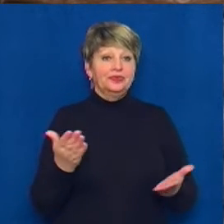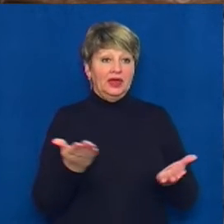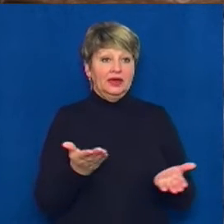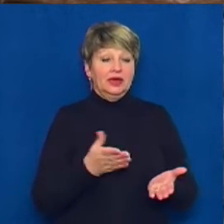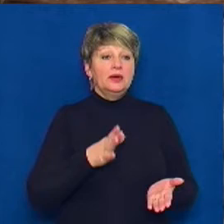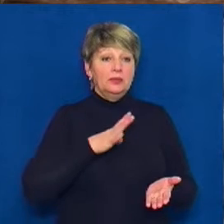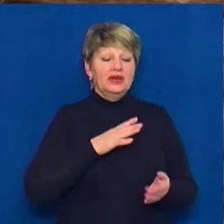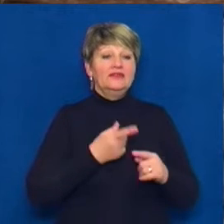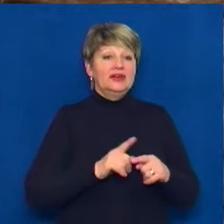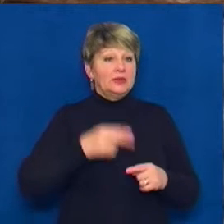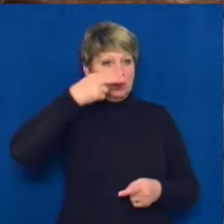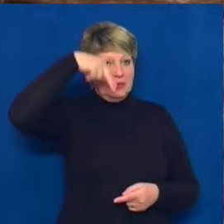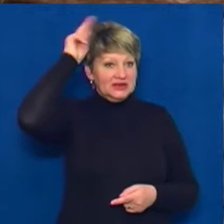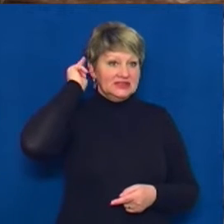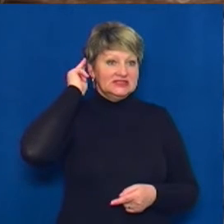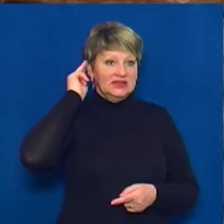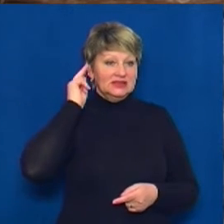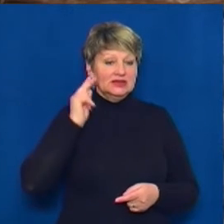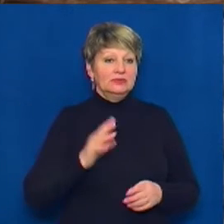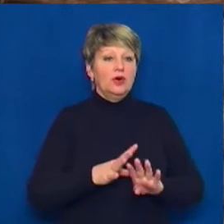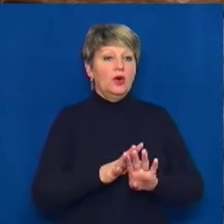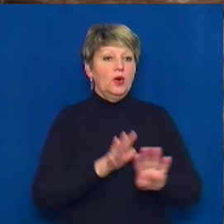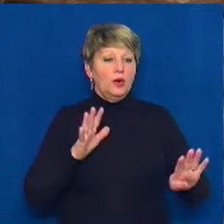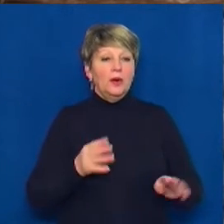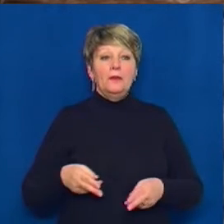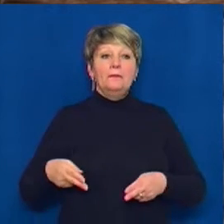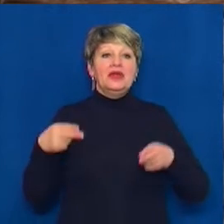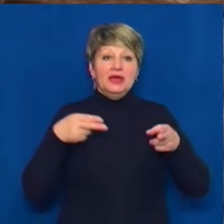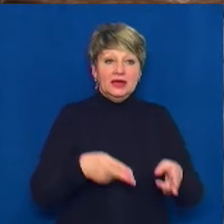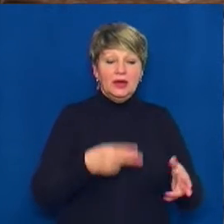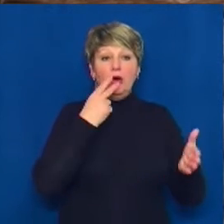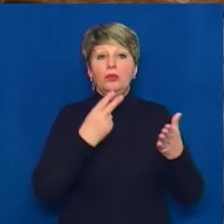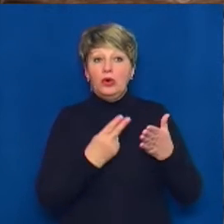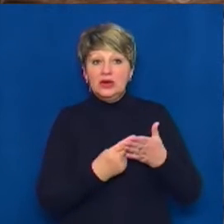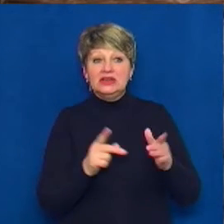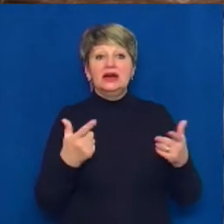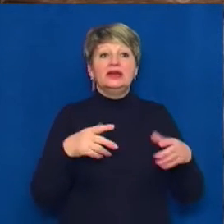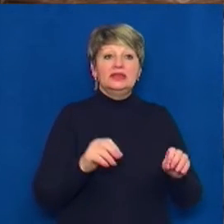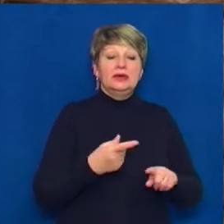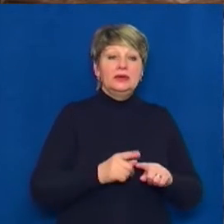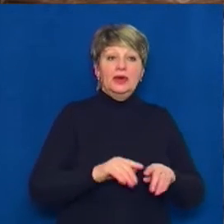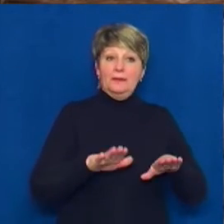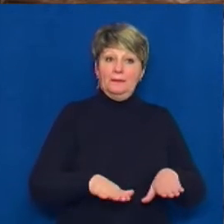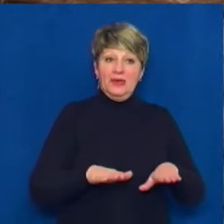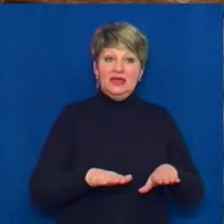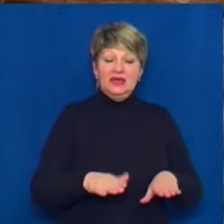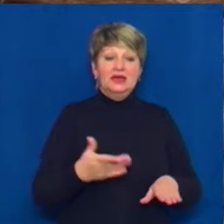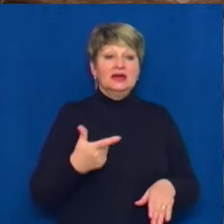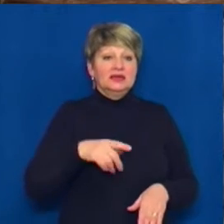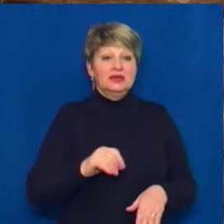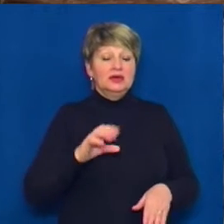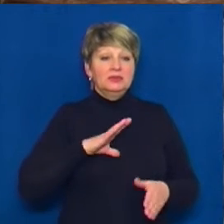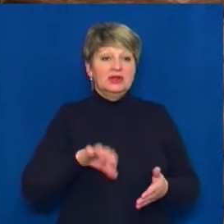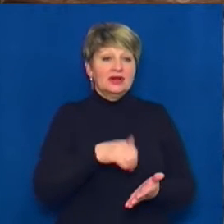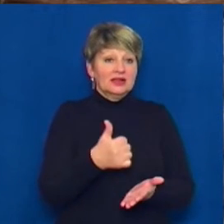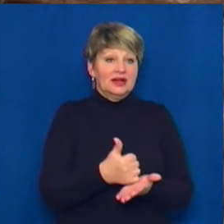партизанському загоні. Людей привезли сюди, вони показали, це саме та штабна землянка, де знаходився штаб партизанського загону.